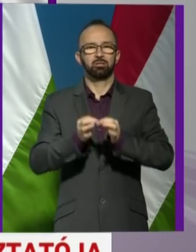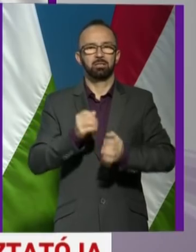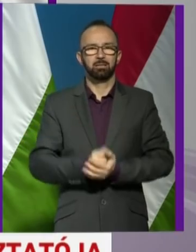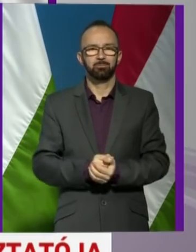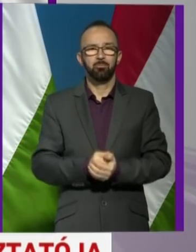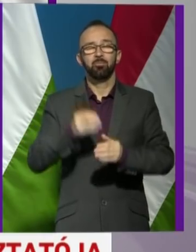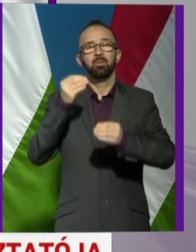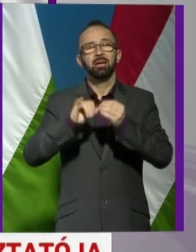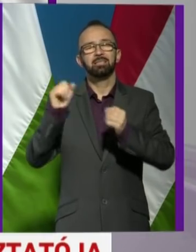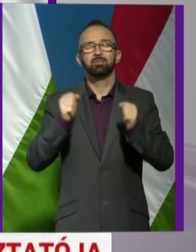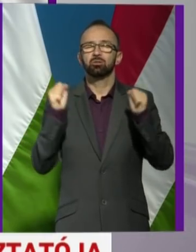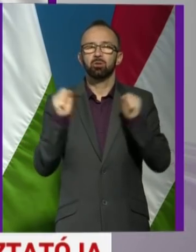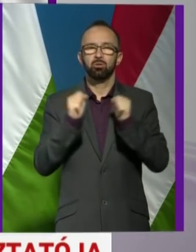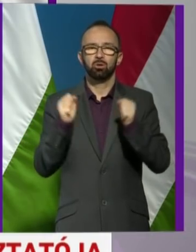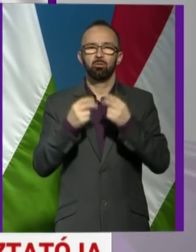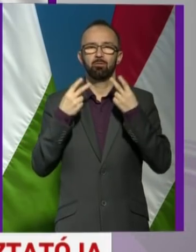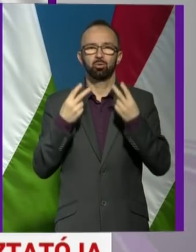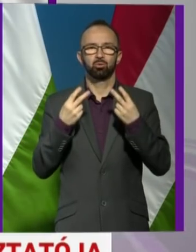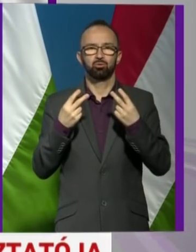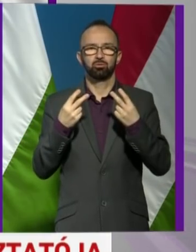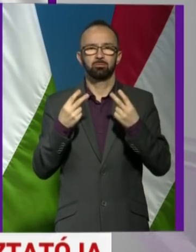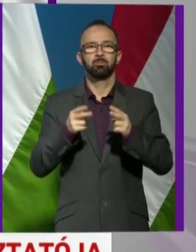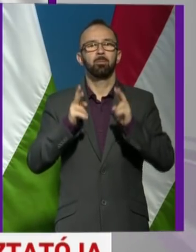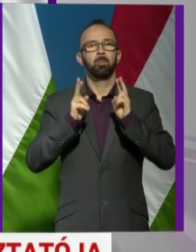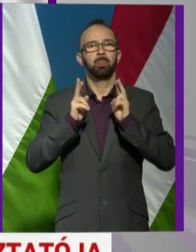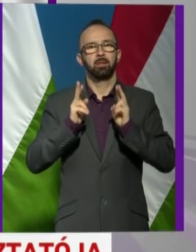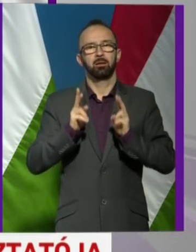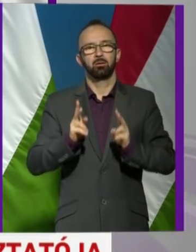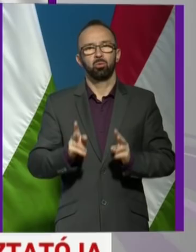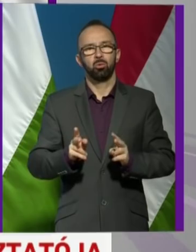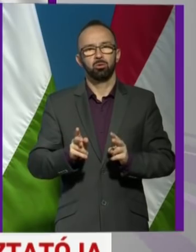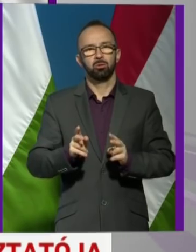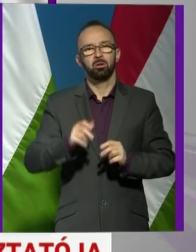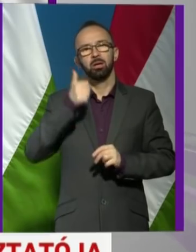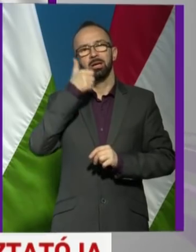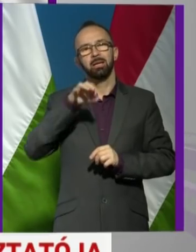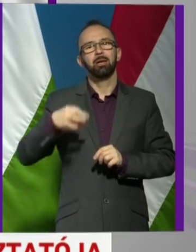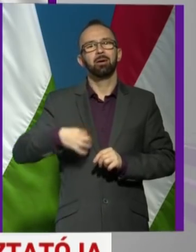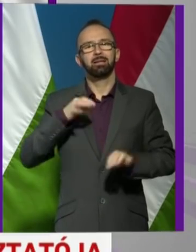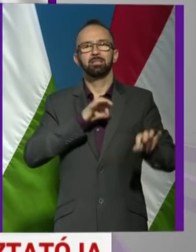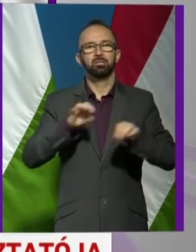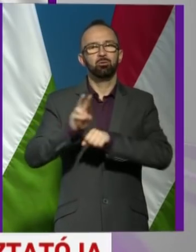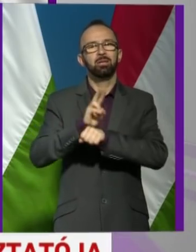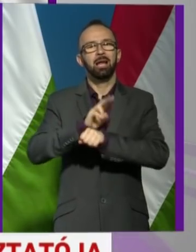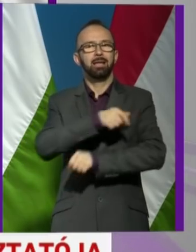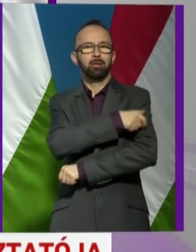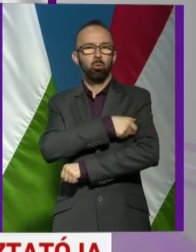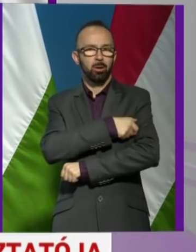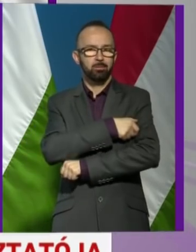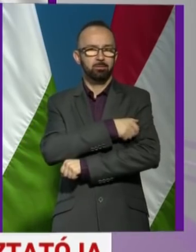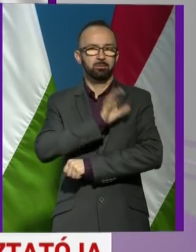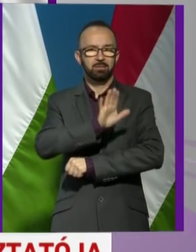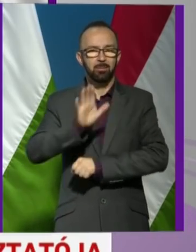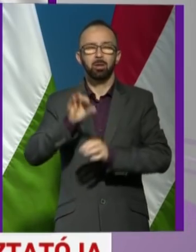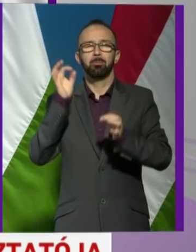Ezért is nagyon-nagyon fontos, hogy a népegészségügyi ellenőrök számára